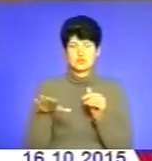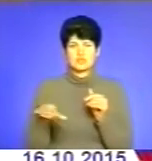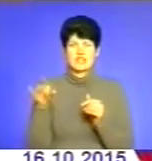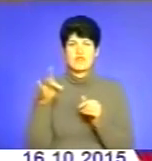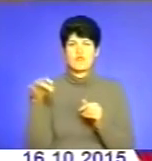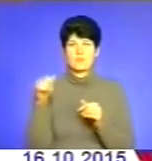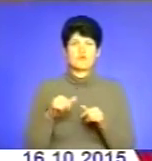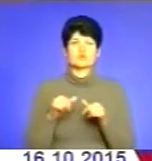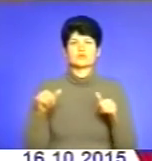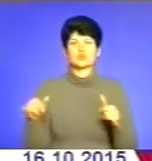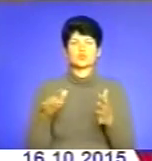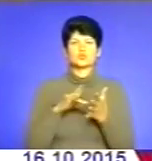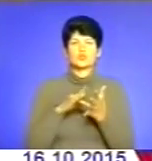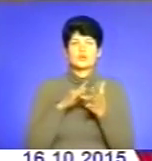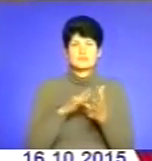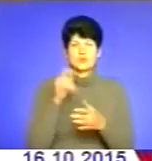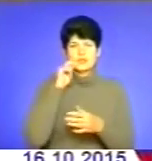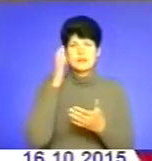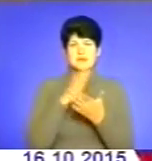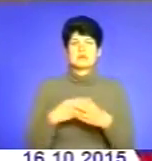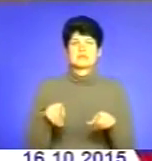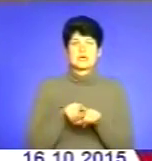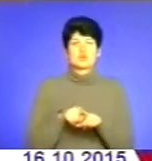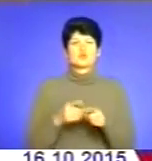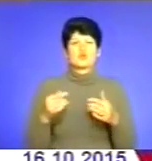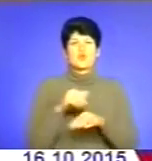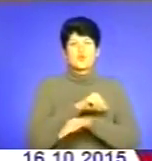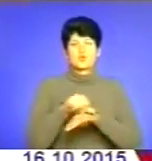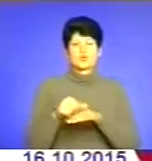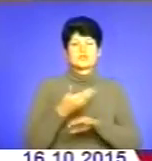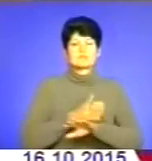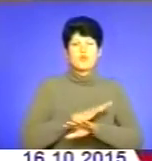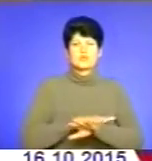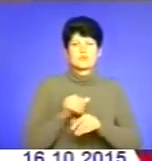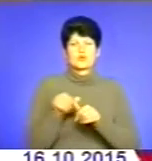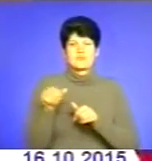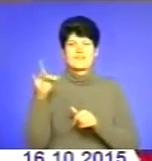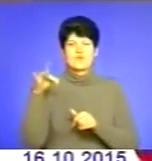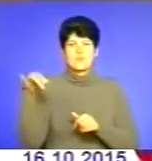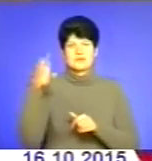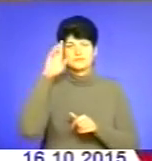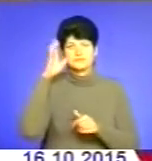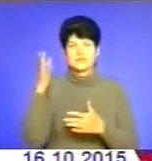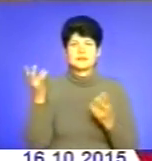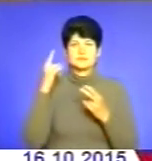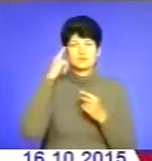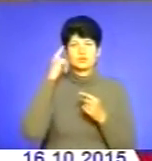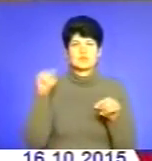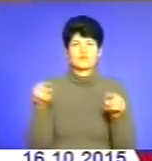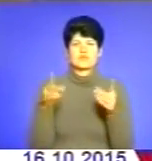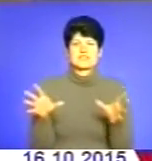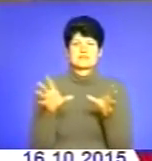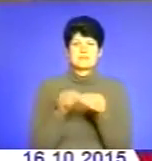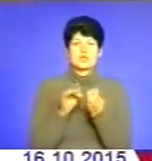туризму. І оскільки Україна також має кордони з Польщею та деякими європейськими країнами, тому варто задуматися над створенням спільних